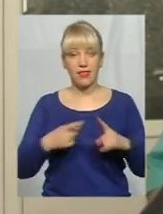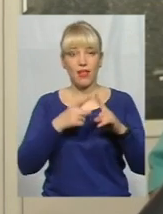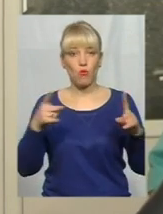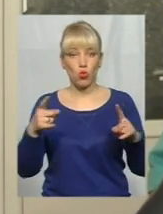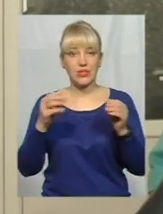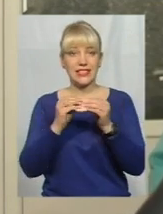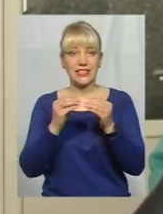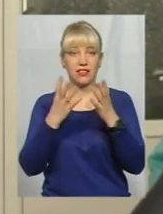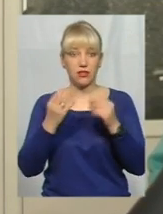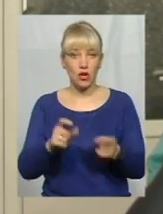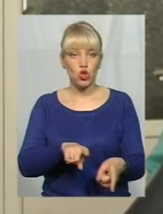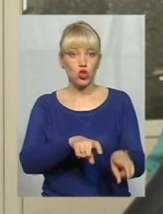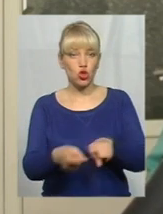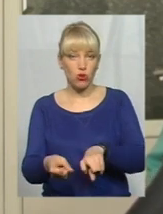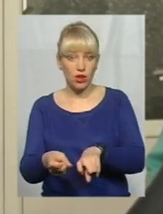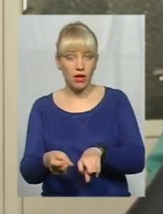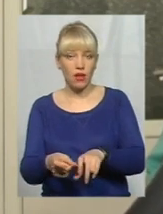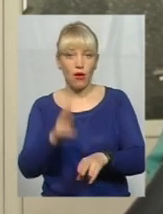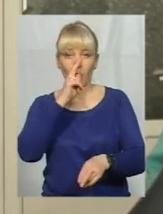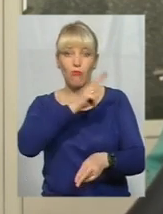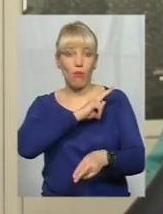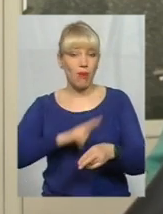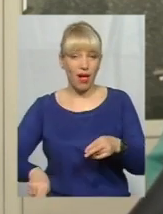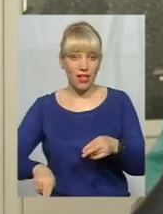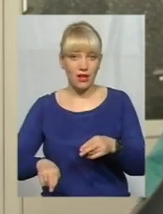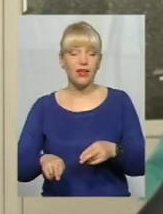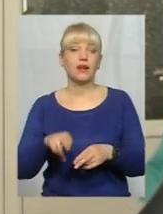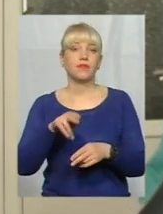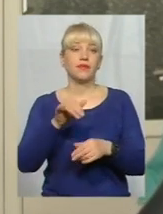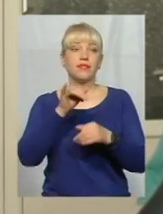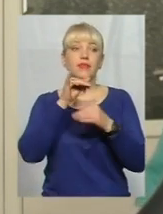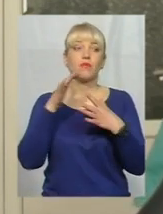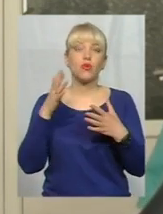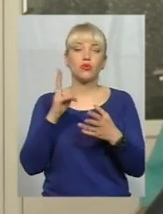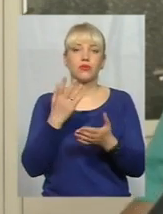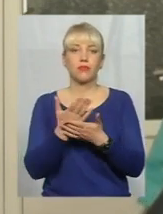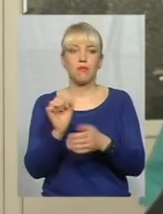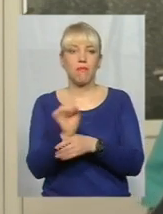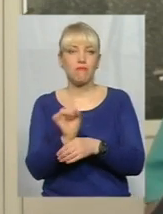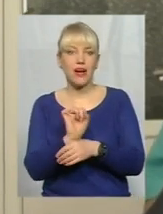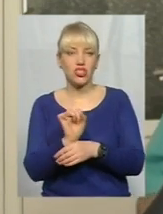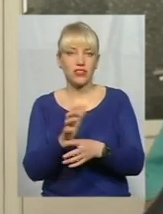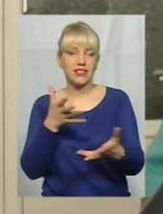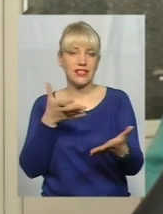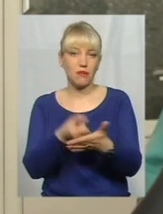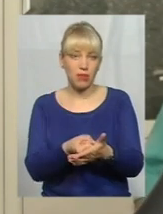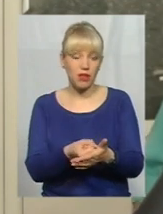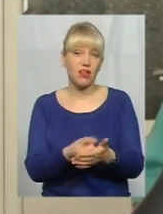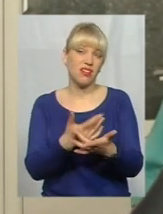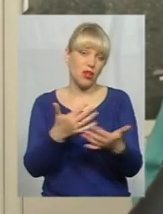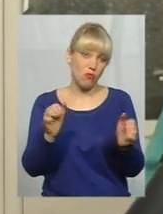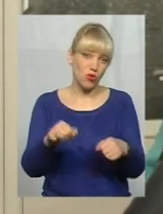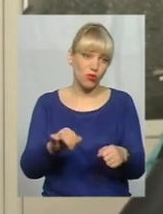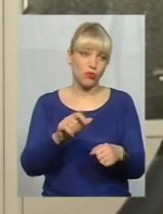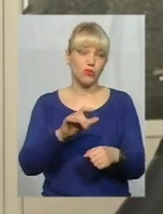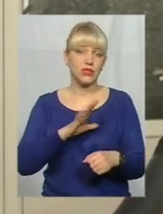днів здохла чи пропала, чи хтось машина збила, всяко може бути з